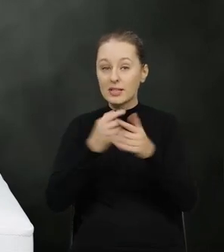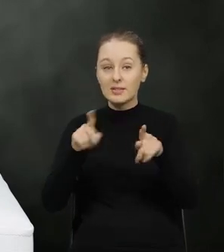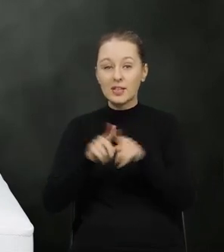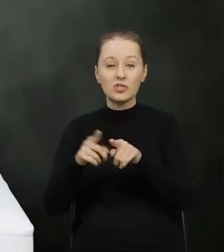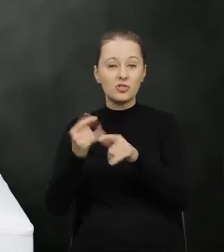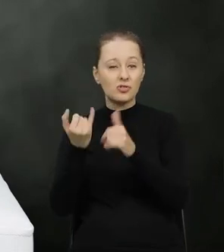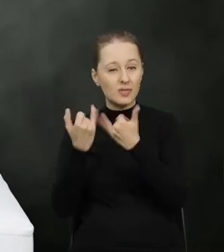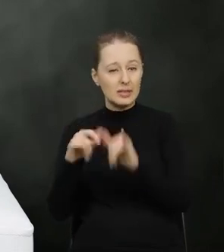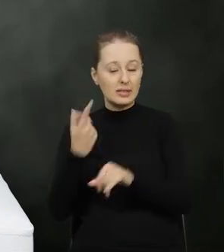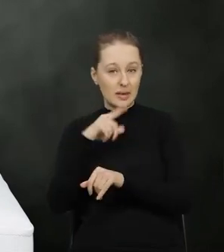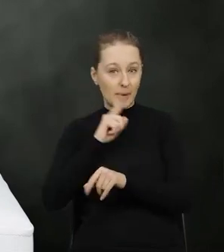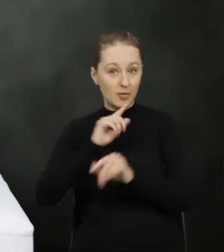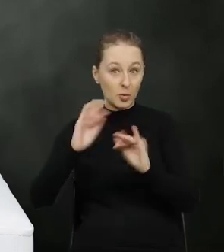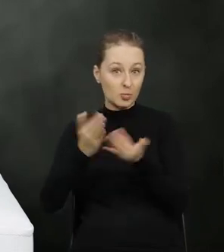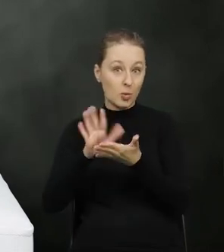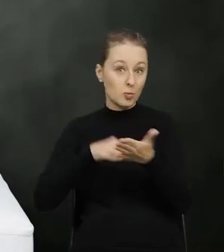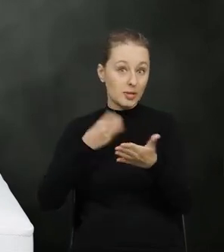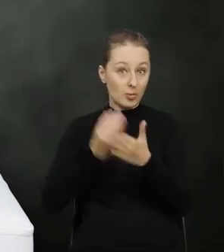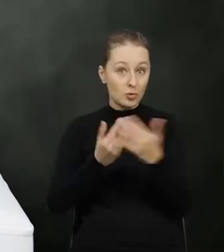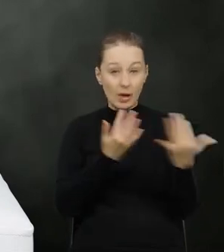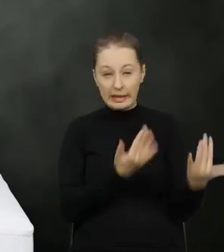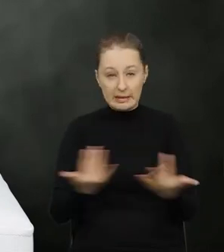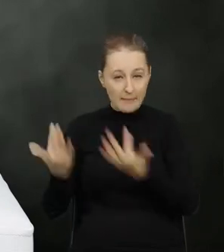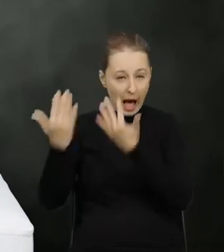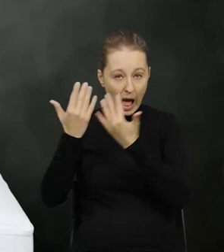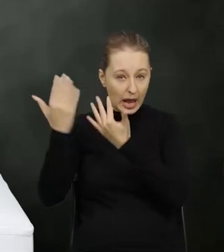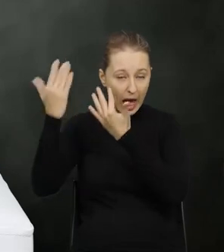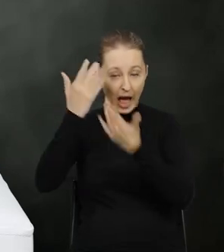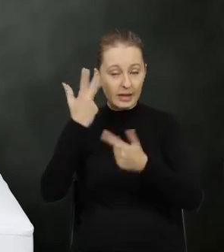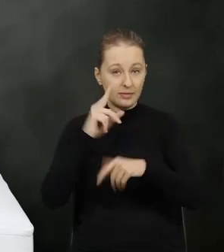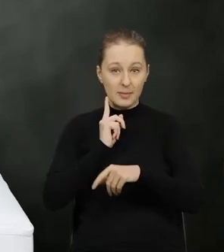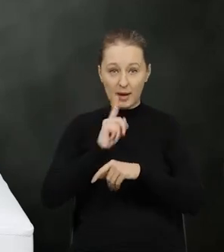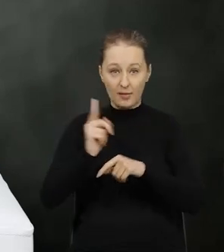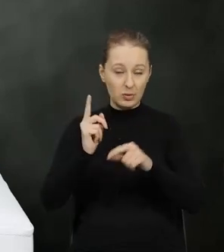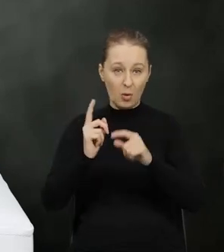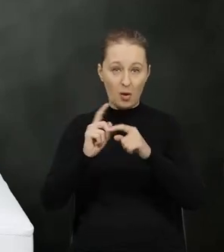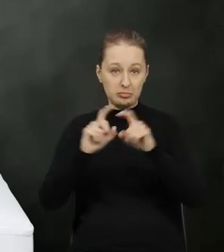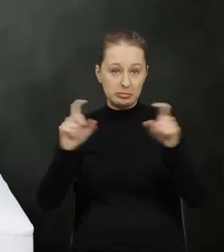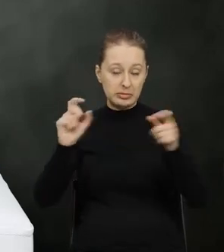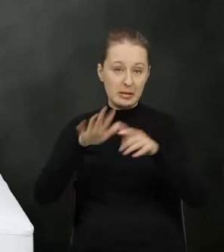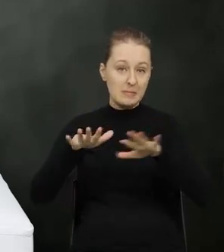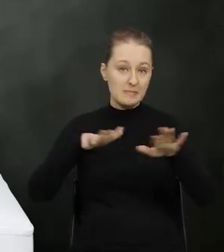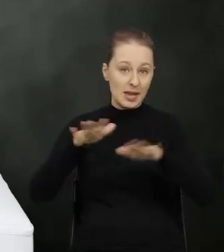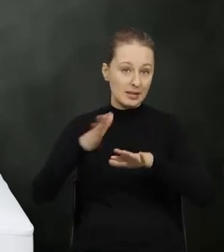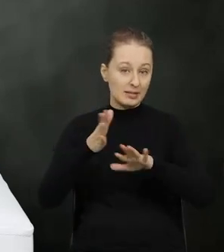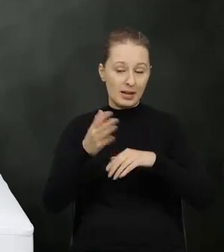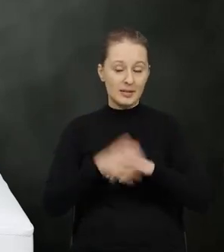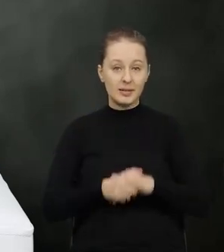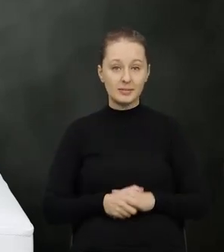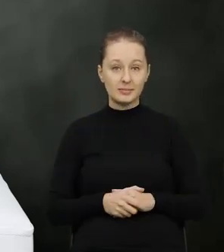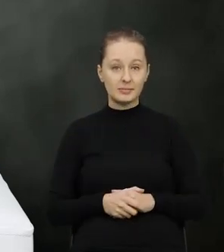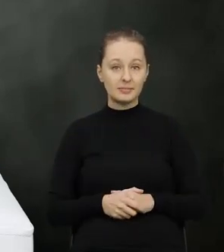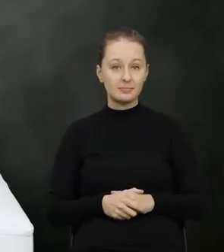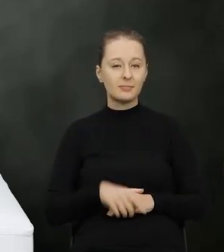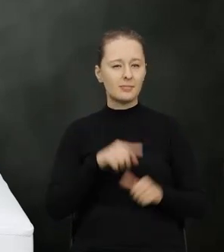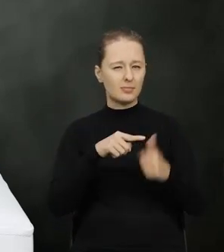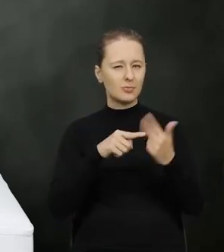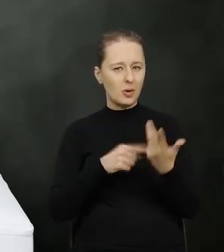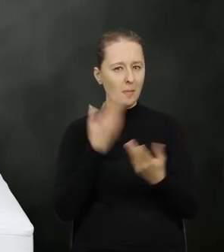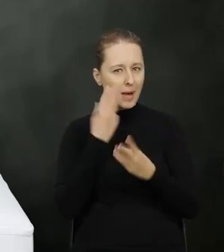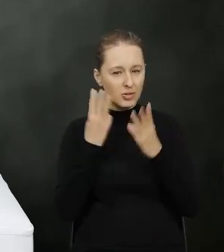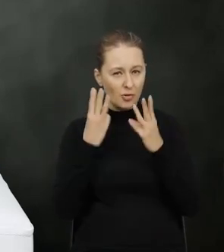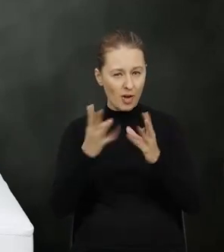również w inny niewłaściwy sposób na przykład ich spalania w nieodpowiednich instalacjach czy też miejscach do tego nieprzeznaczonych